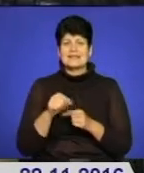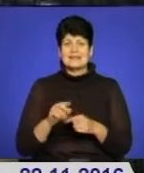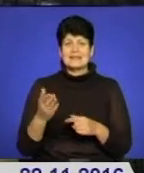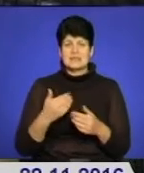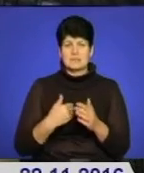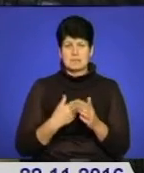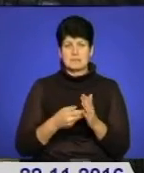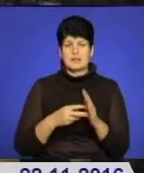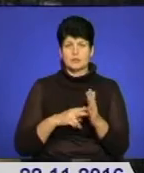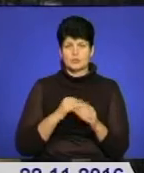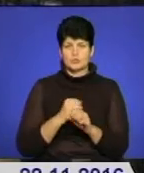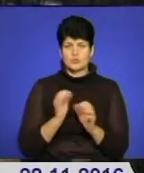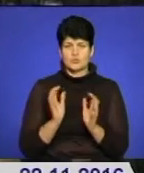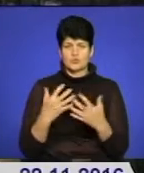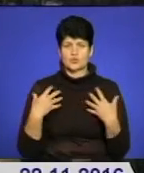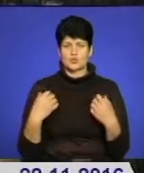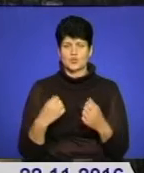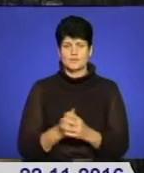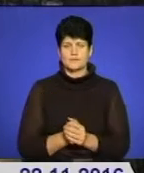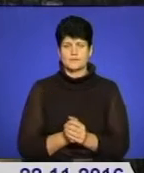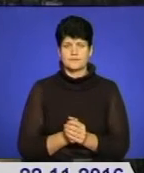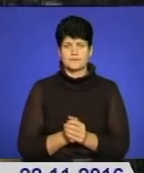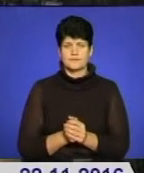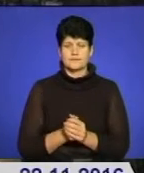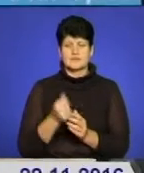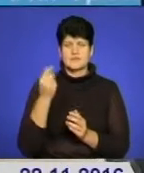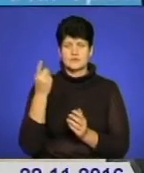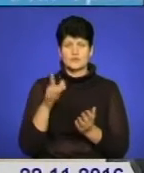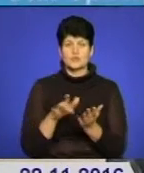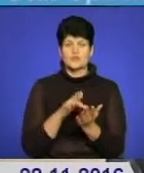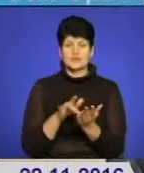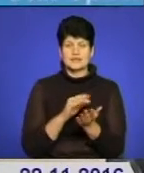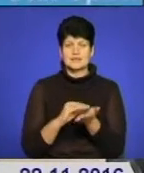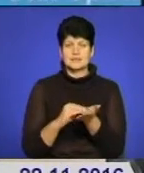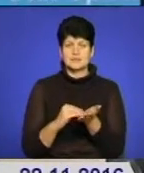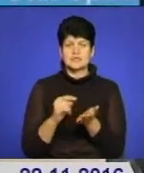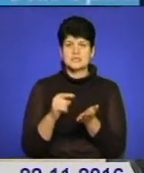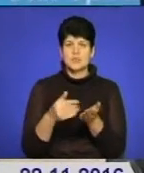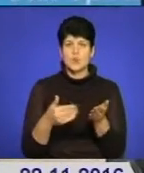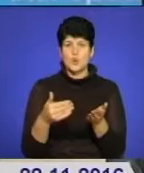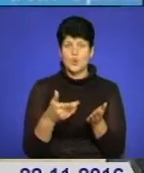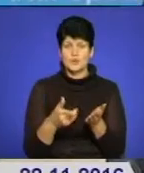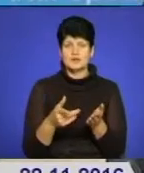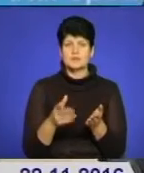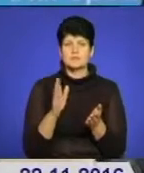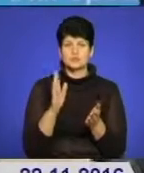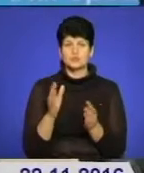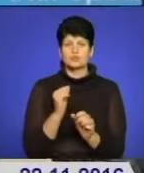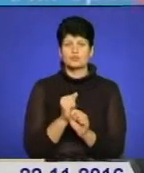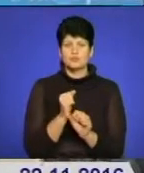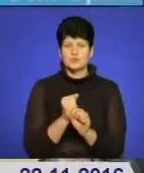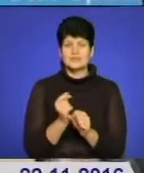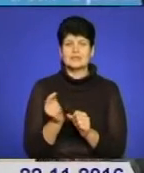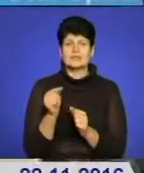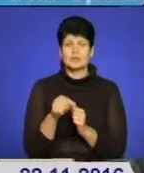плануємо зробити в охороні здоров'я. На двох сторінках написані ті кроки, які, власне, ми будемо робити, і для